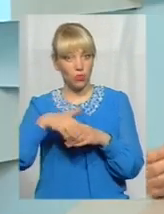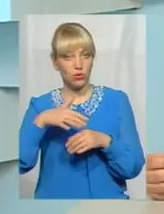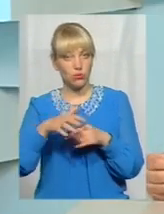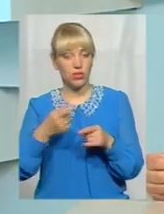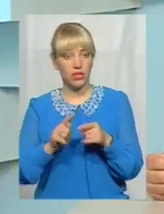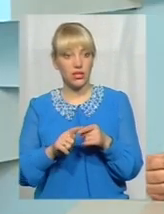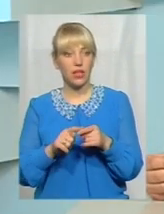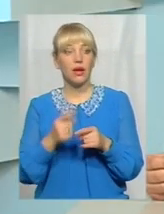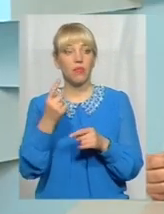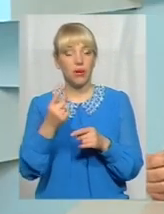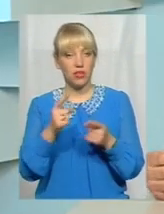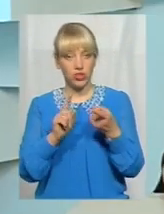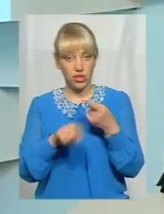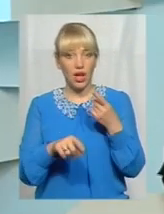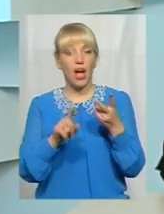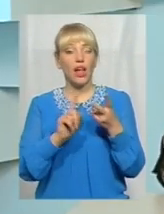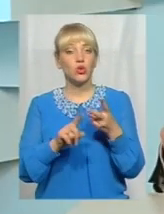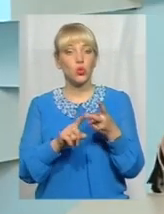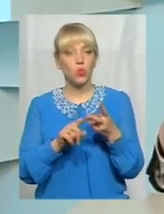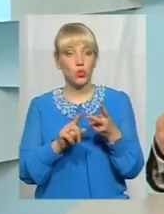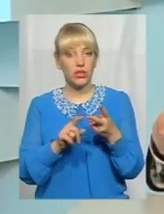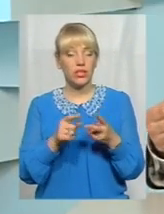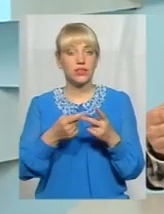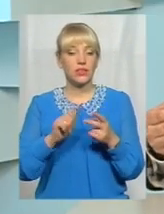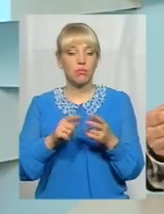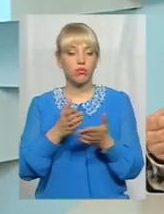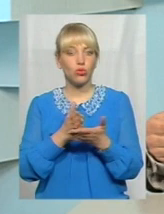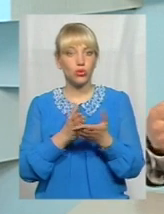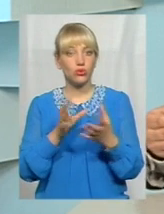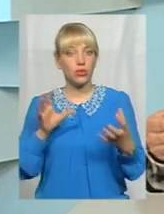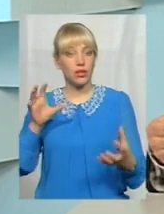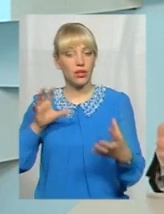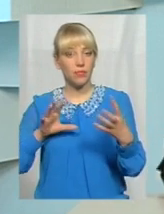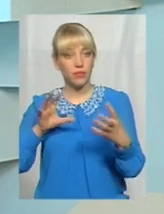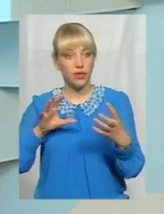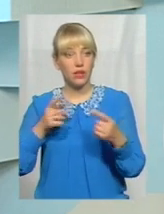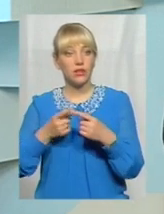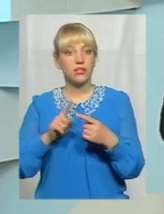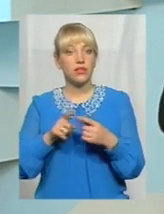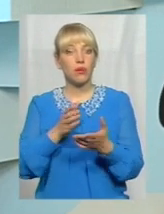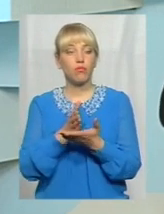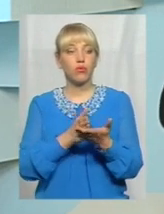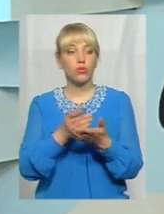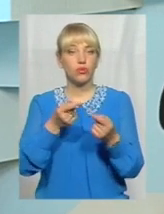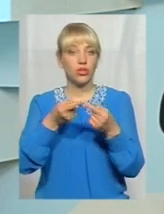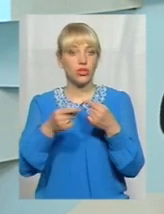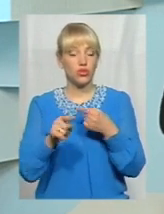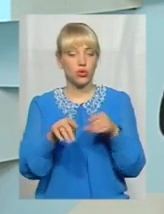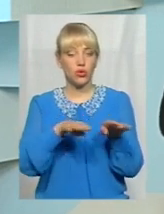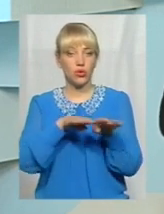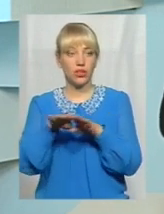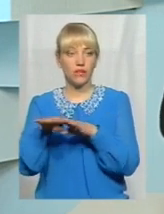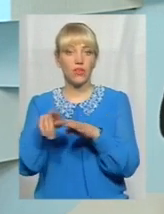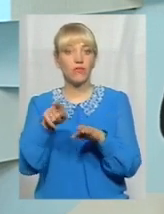перше, що треба розуміти. Друге, послуги великогабаритним транспортом – це вже послуги іншого рівня, і вони